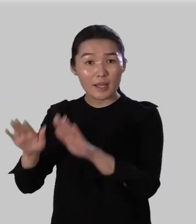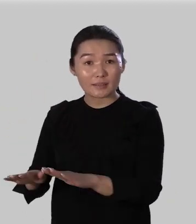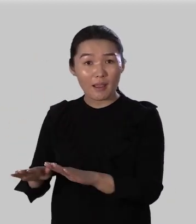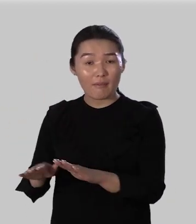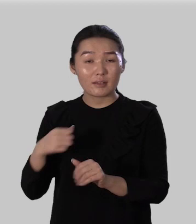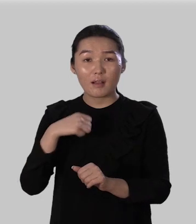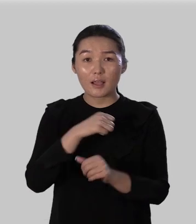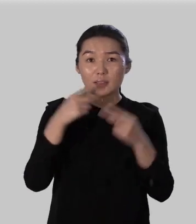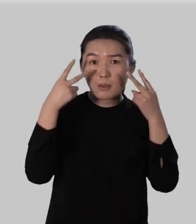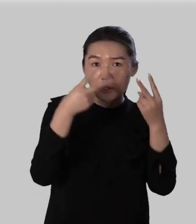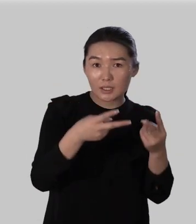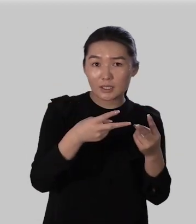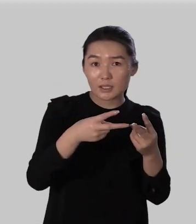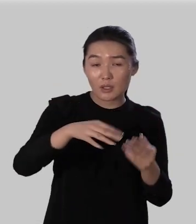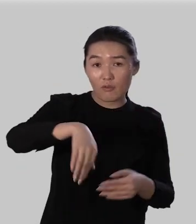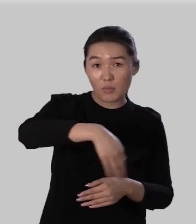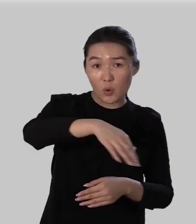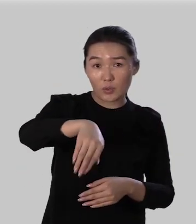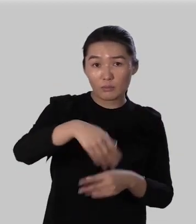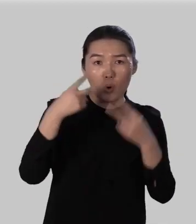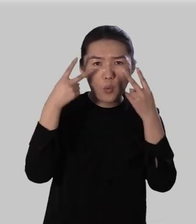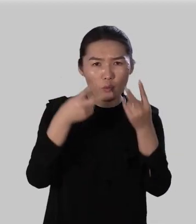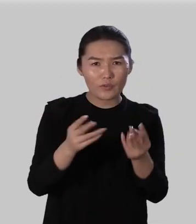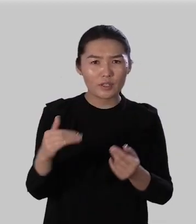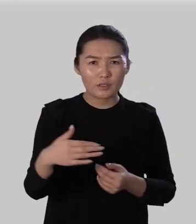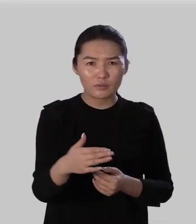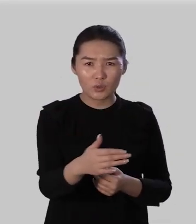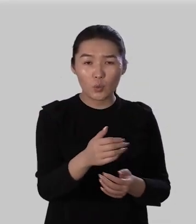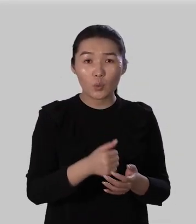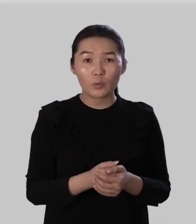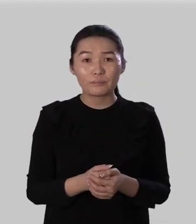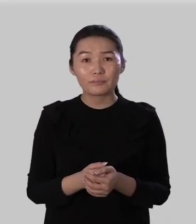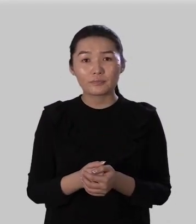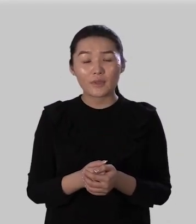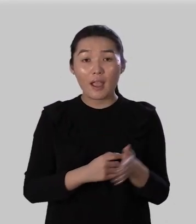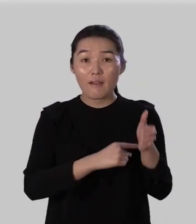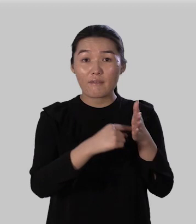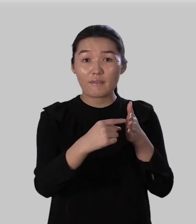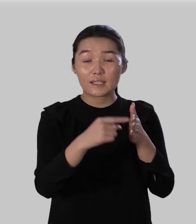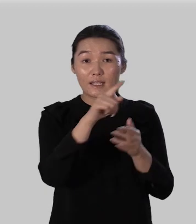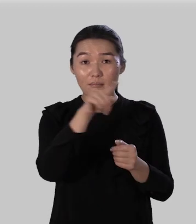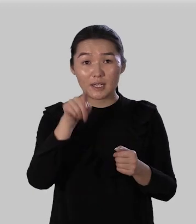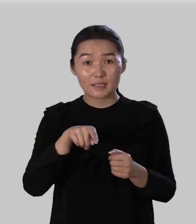увидел Емеля в проруби щуку выделим слова в приставке